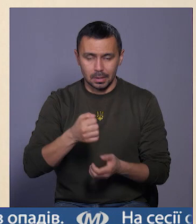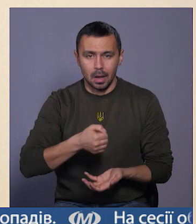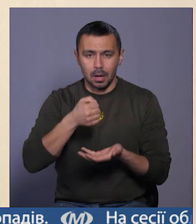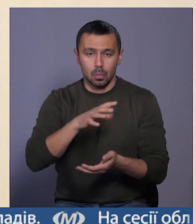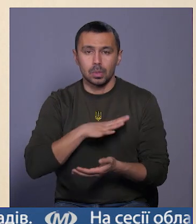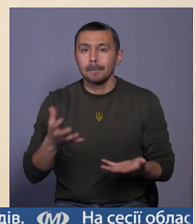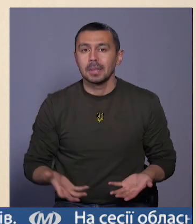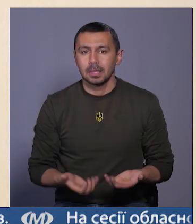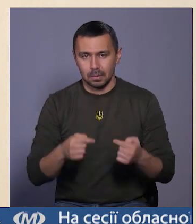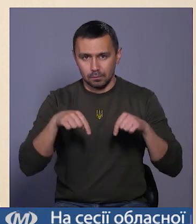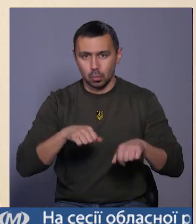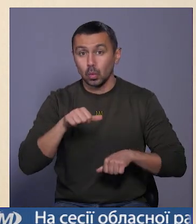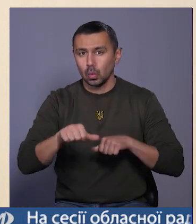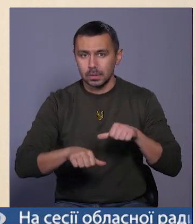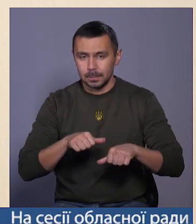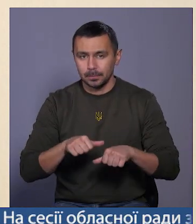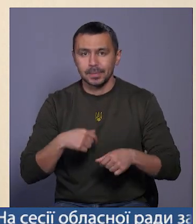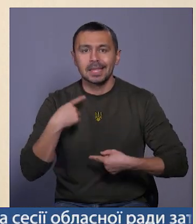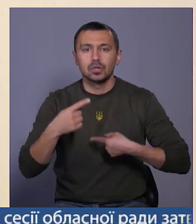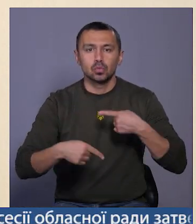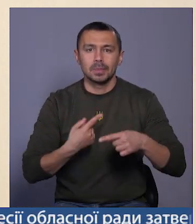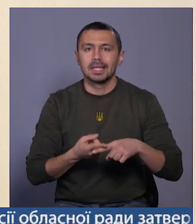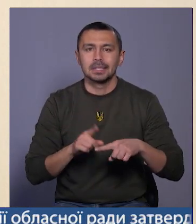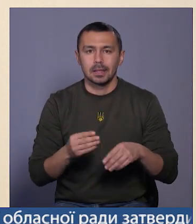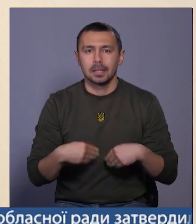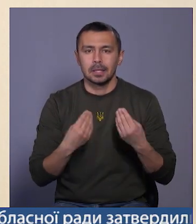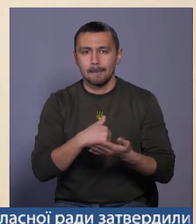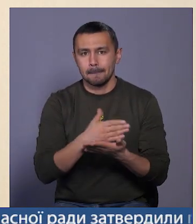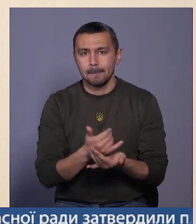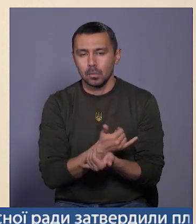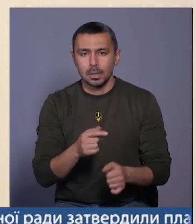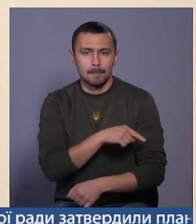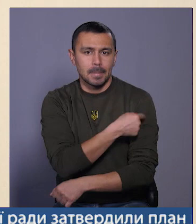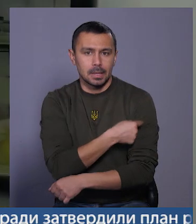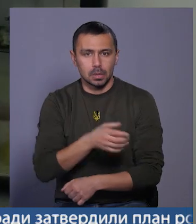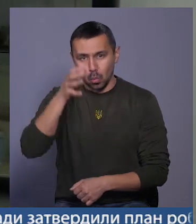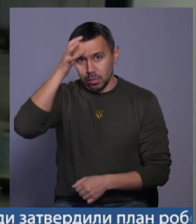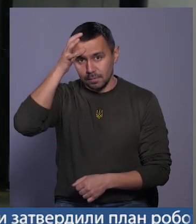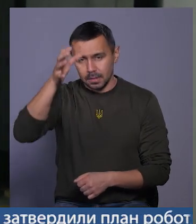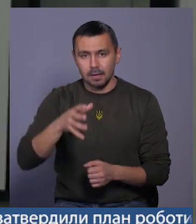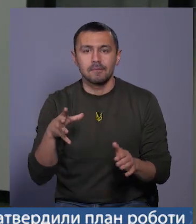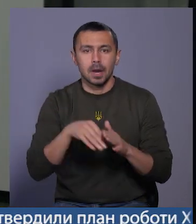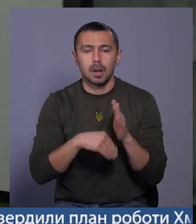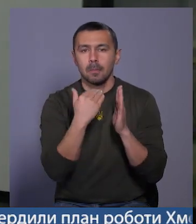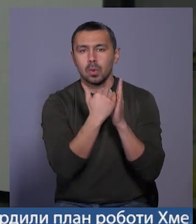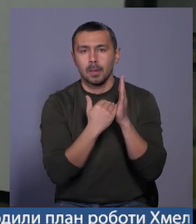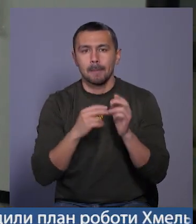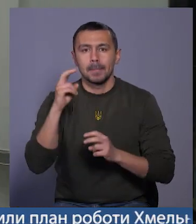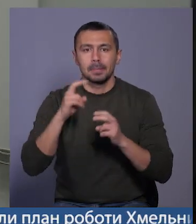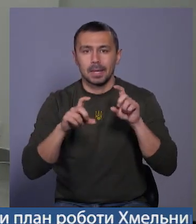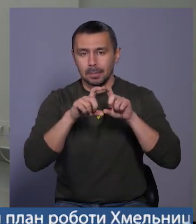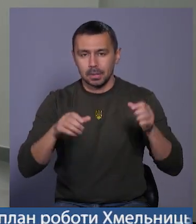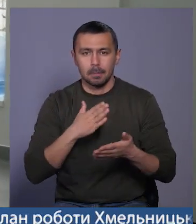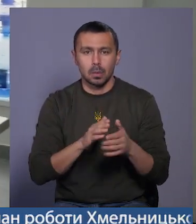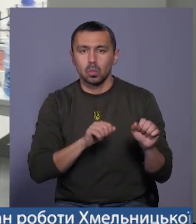були підтримані в цьому році. Наступне – це надання послуг медичних і освітніх. У рамках програми підприємці